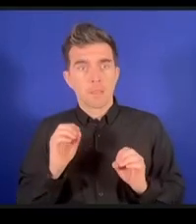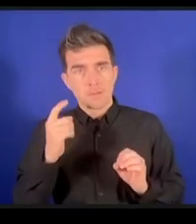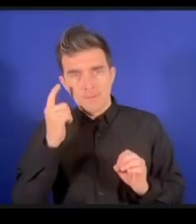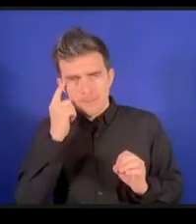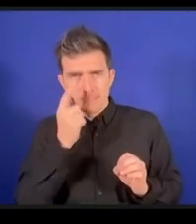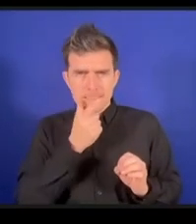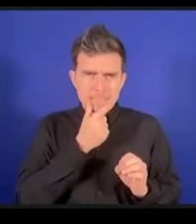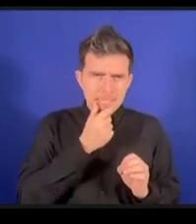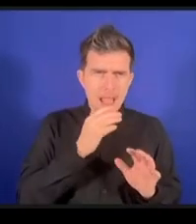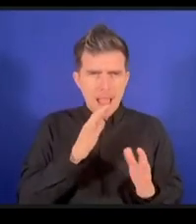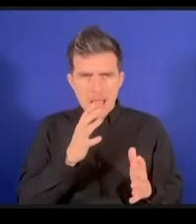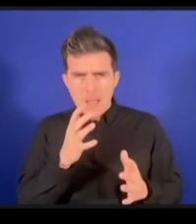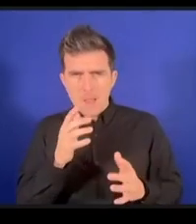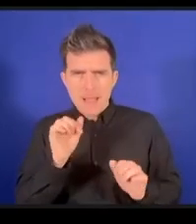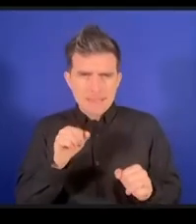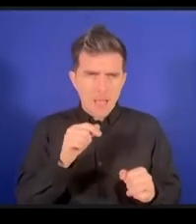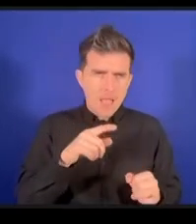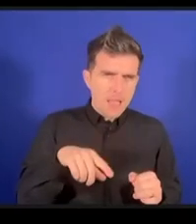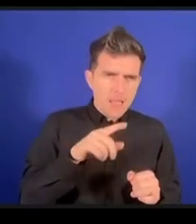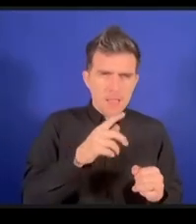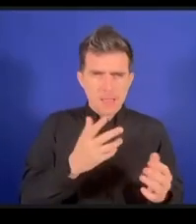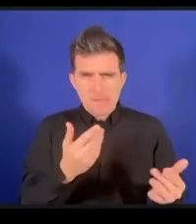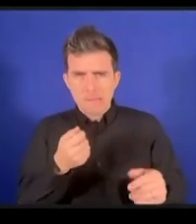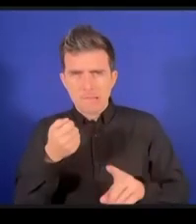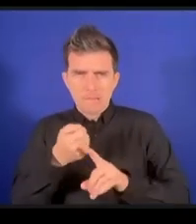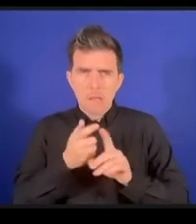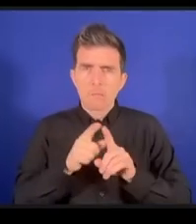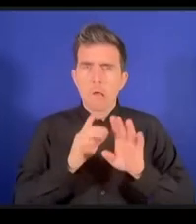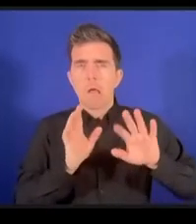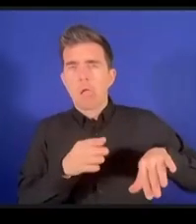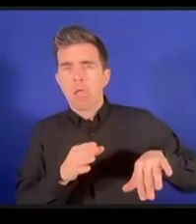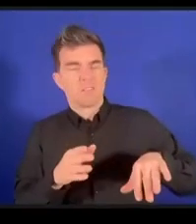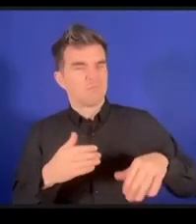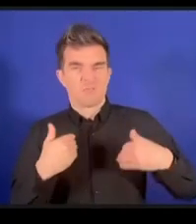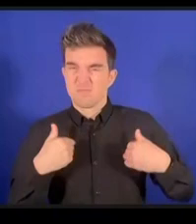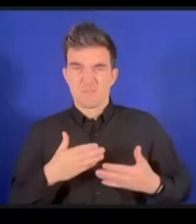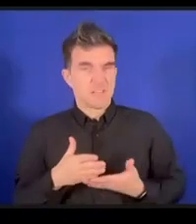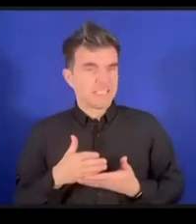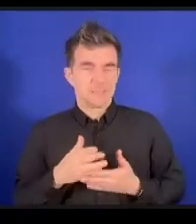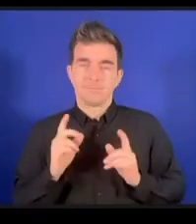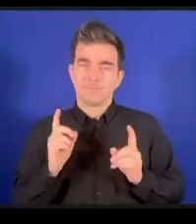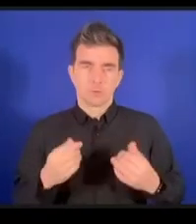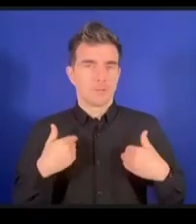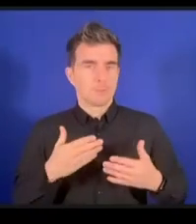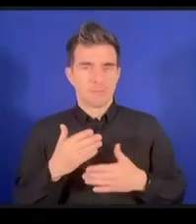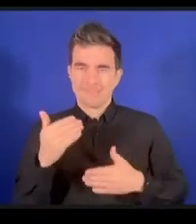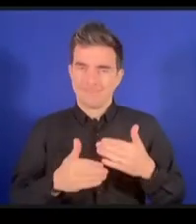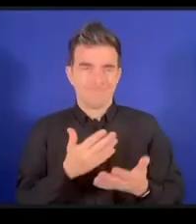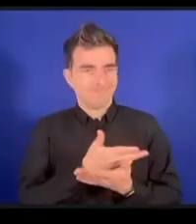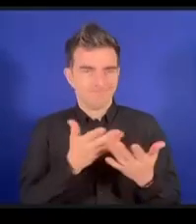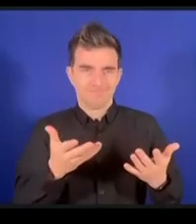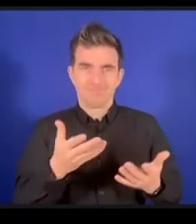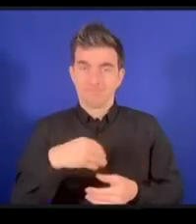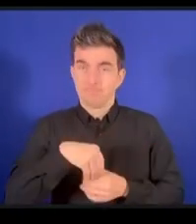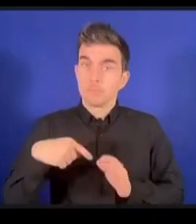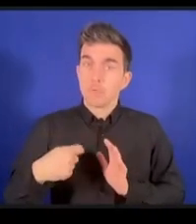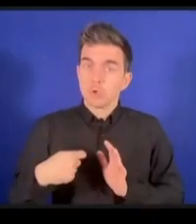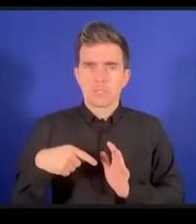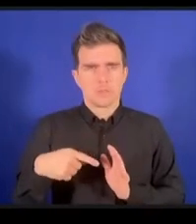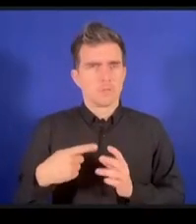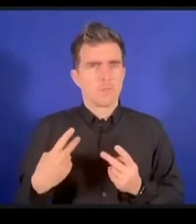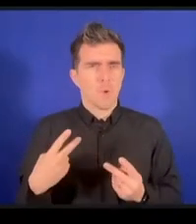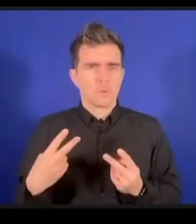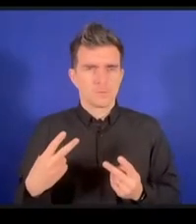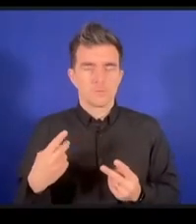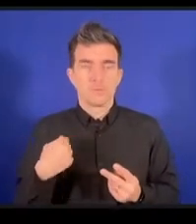7つのセクターに関して雇用に関する調査をしていますこれは昨年の10月